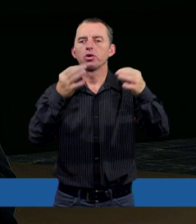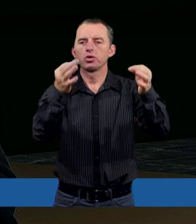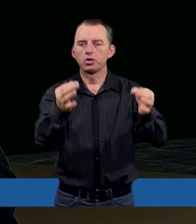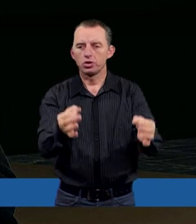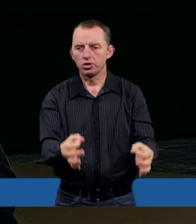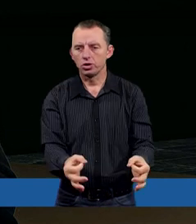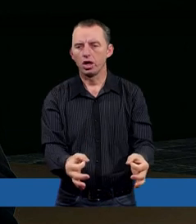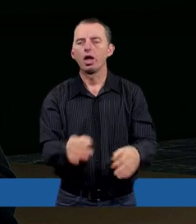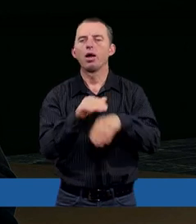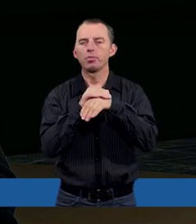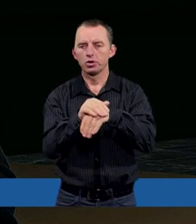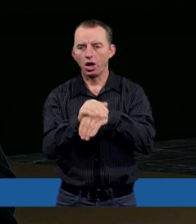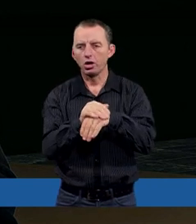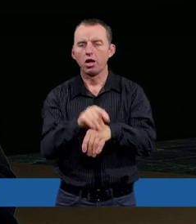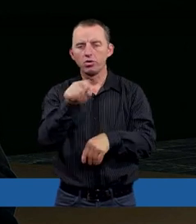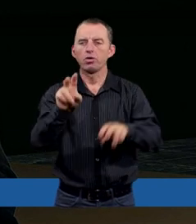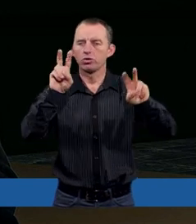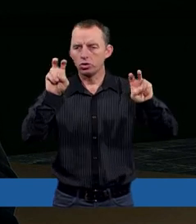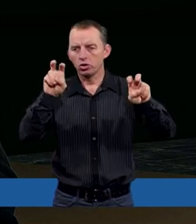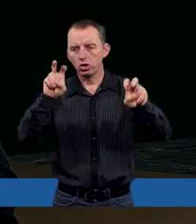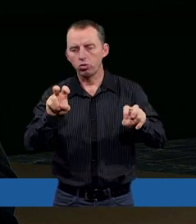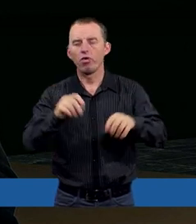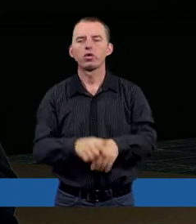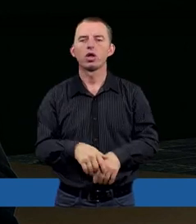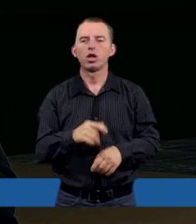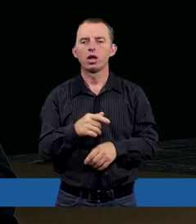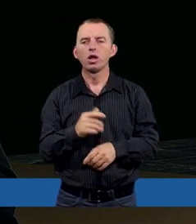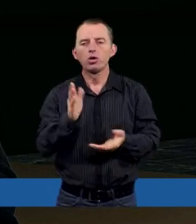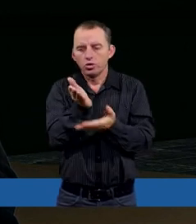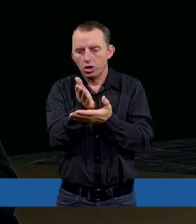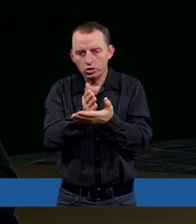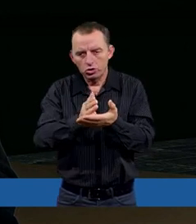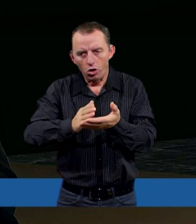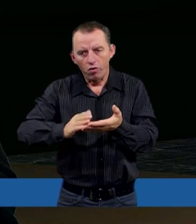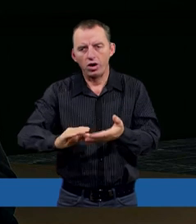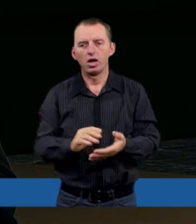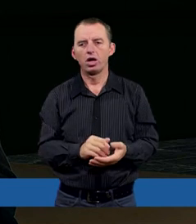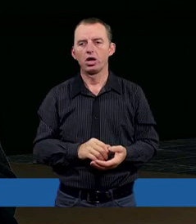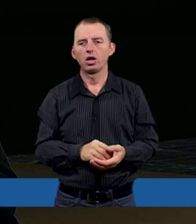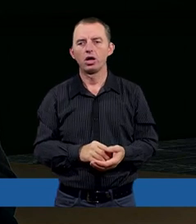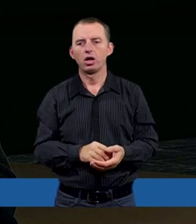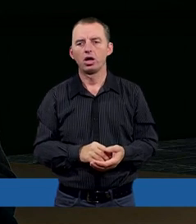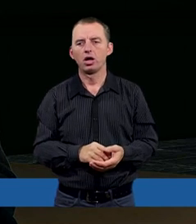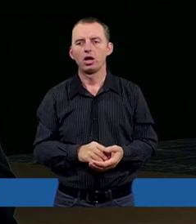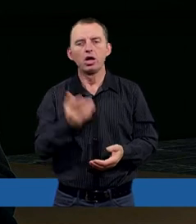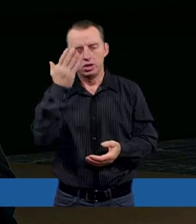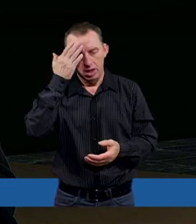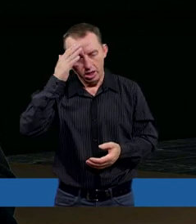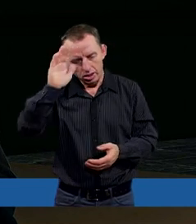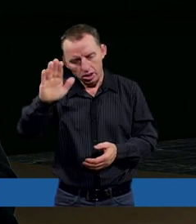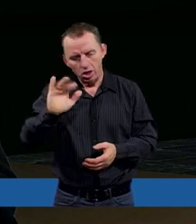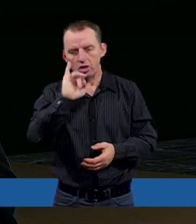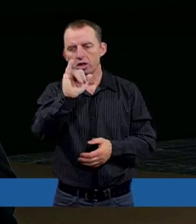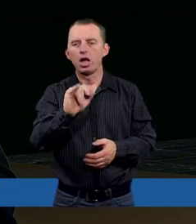przyjaciele chyba w cudzysłowie, przynajmniej częściowo, no nie znają jego